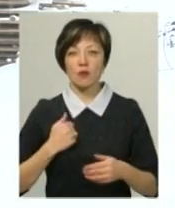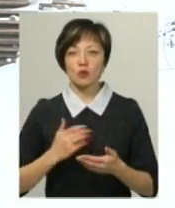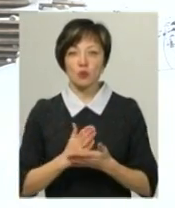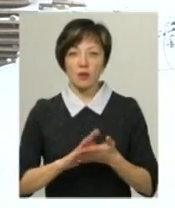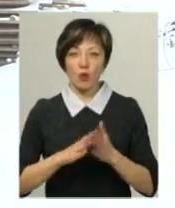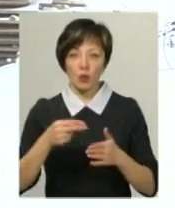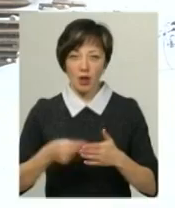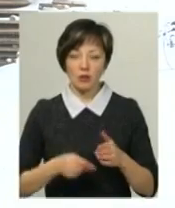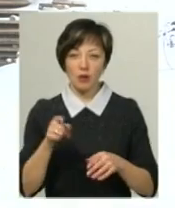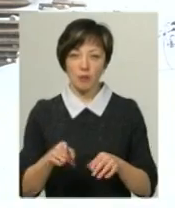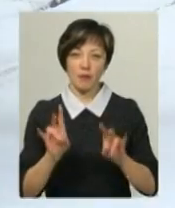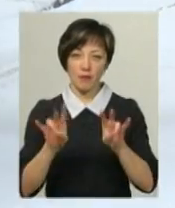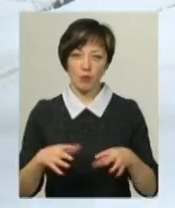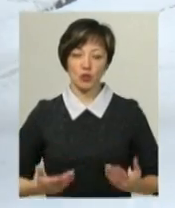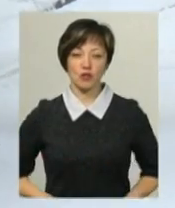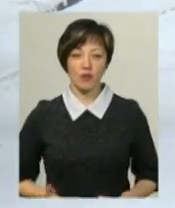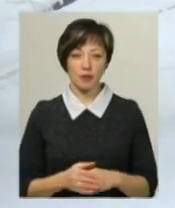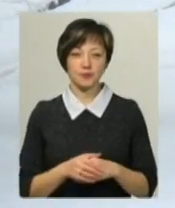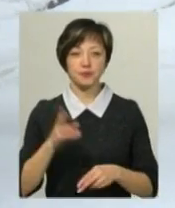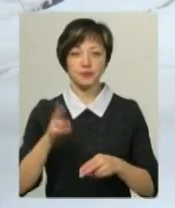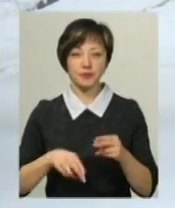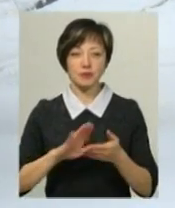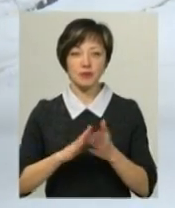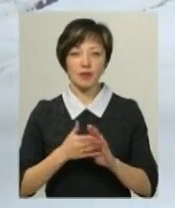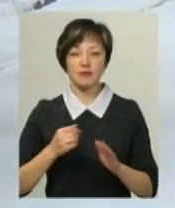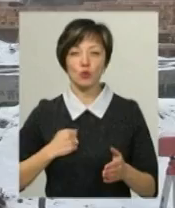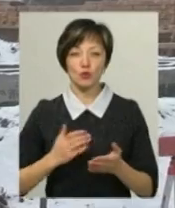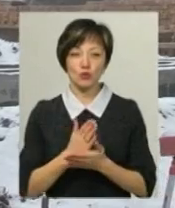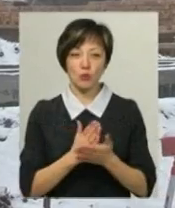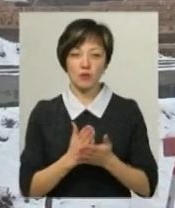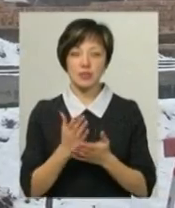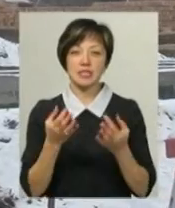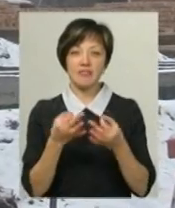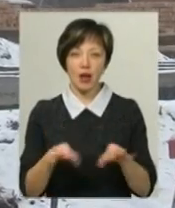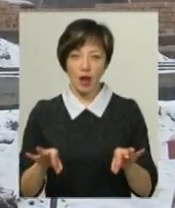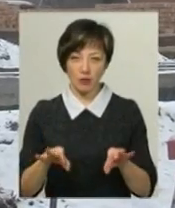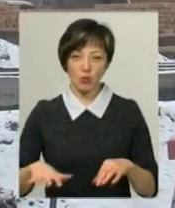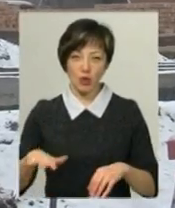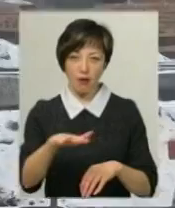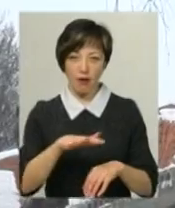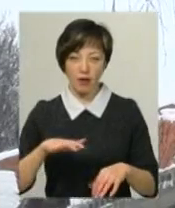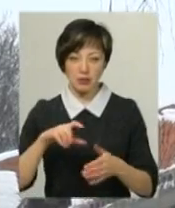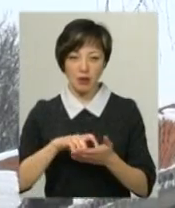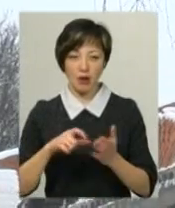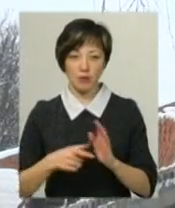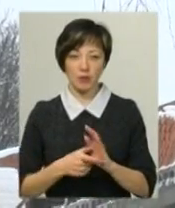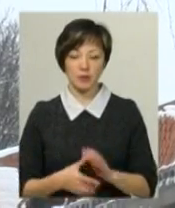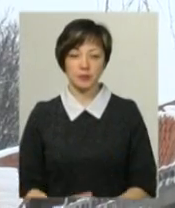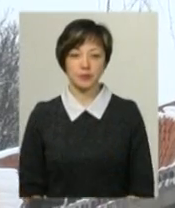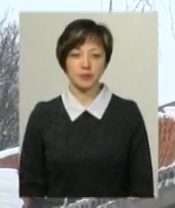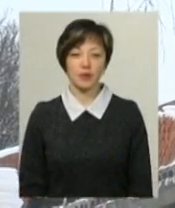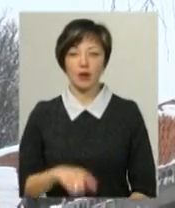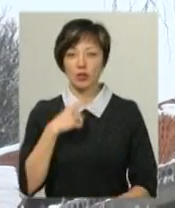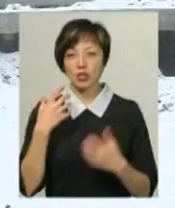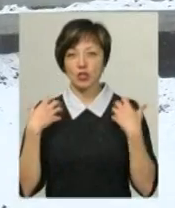контрактом, для того, щоб вони там проживали. Після закінчення контракту військовослужбовці звільнятимуть казарми, каже начальник групи зв'язків з громадськістю